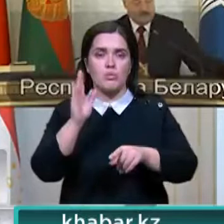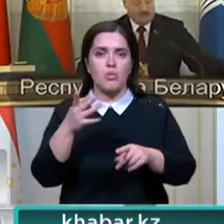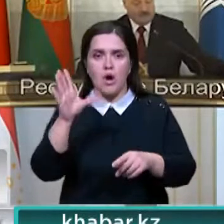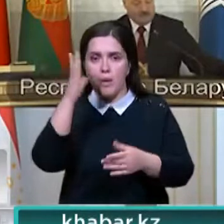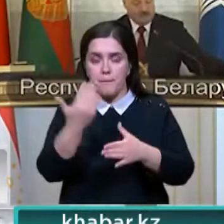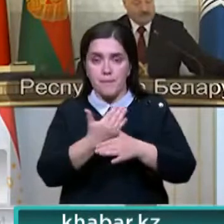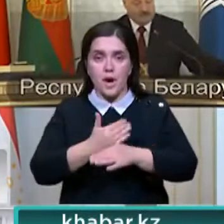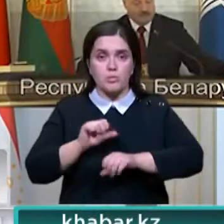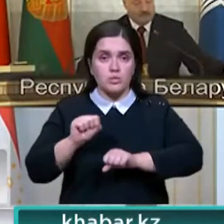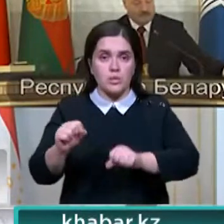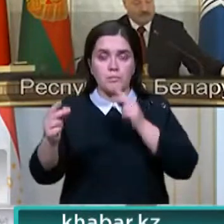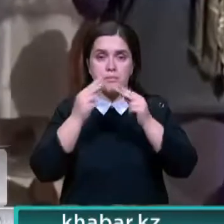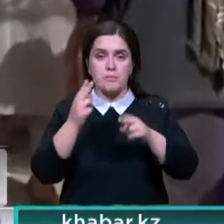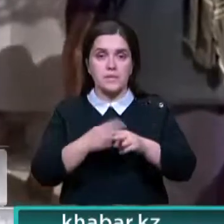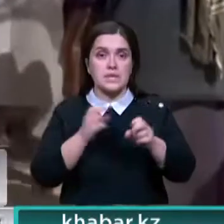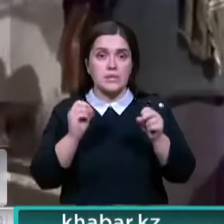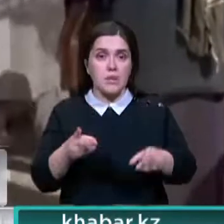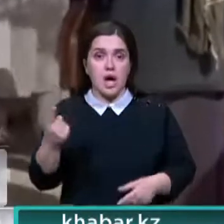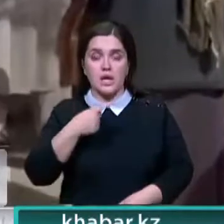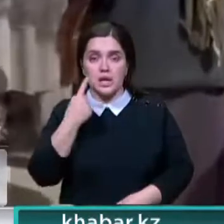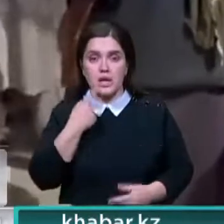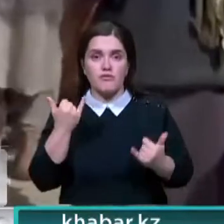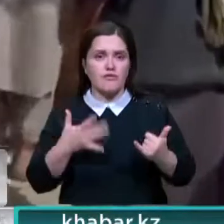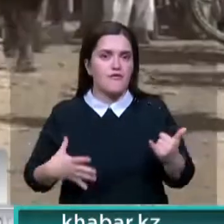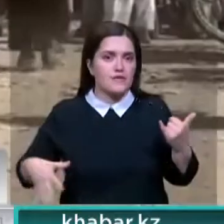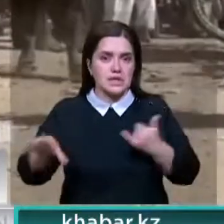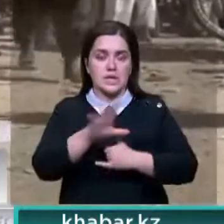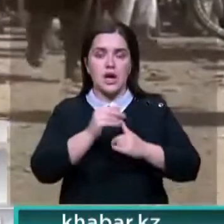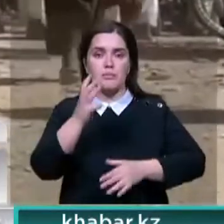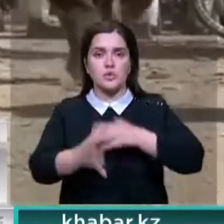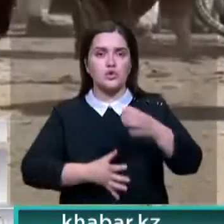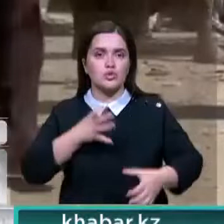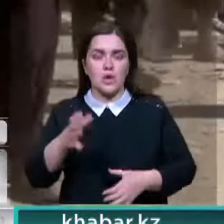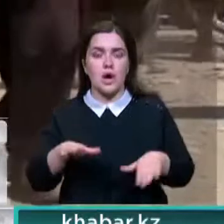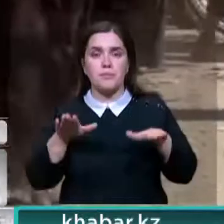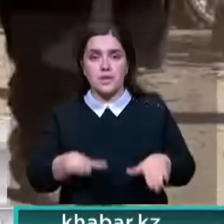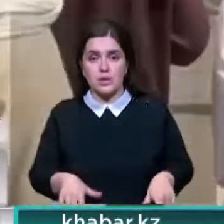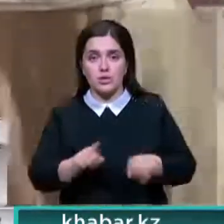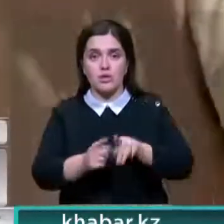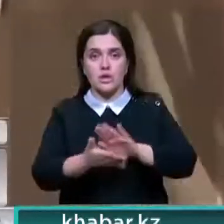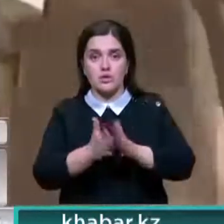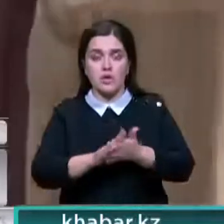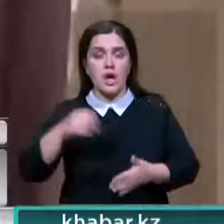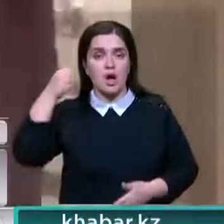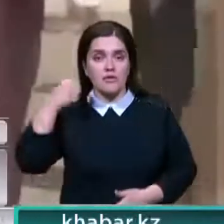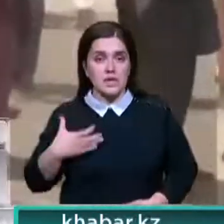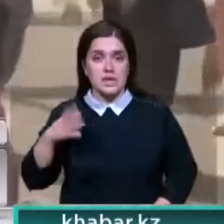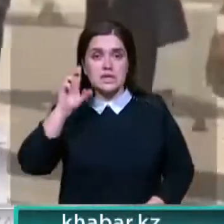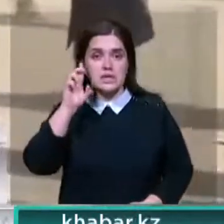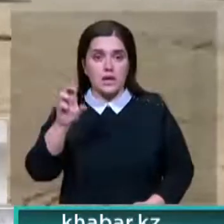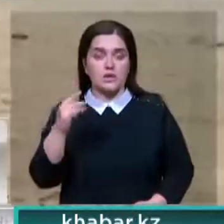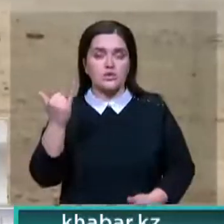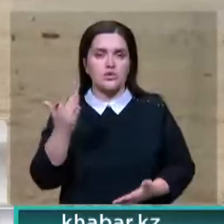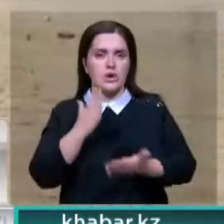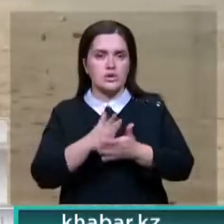угрозам продовольственной безопасности. О ней говорят сейчас на всех международных площадках. Впрочем, как и о ситуации в Афганистане, страна переживает